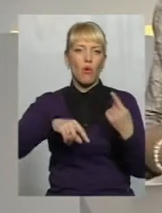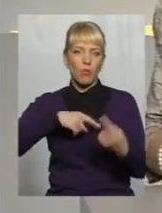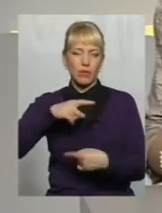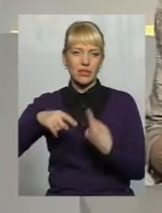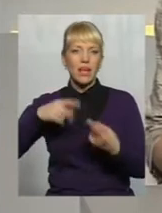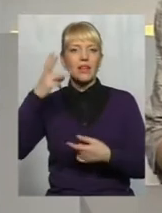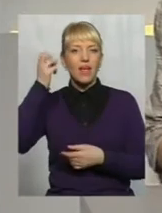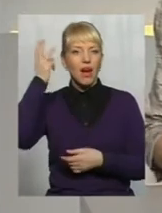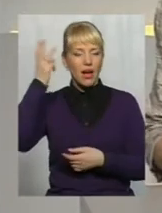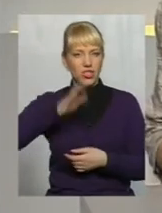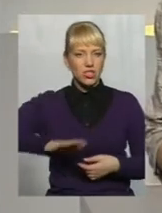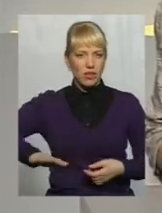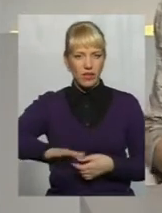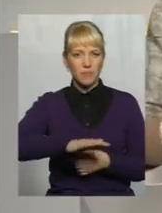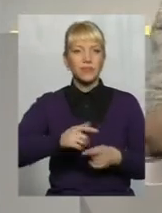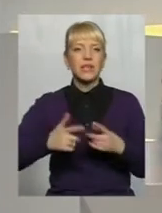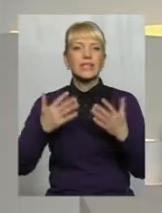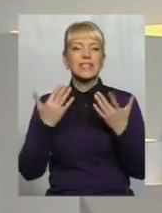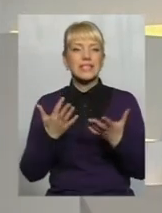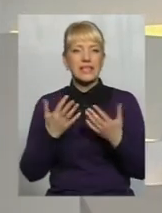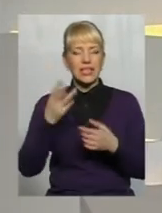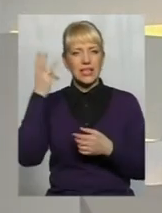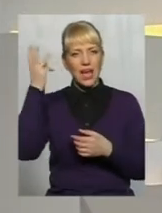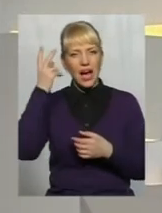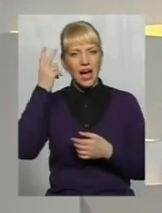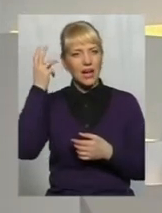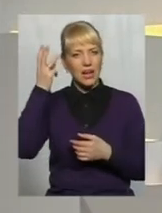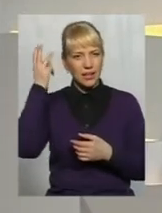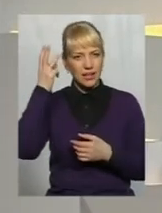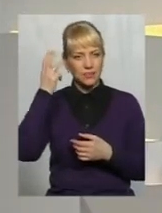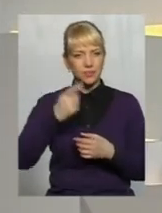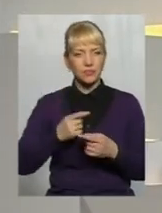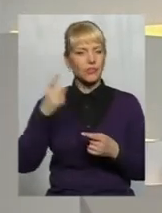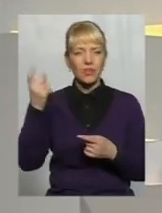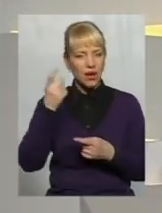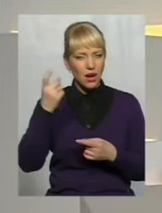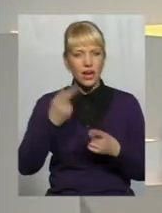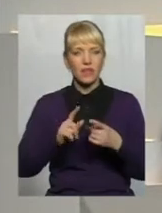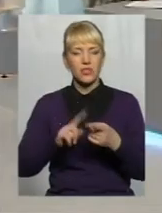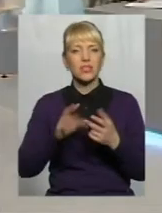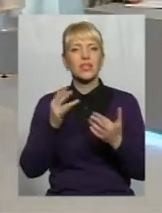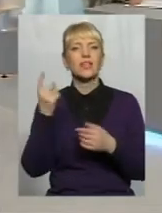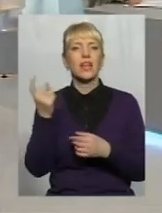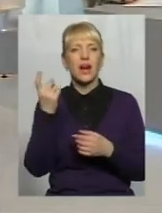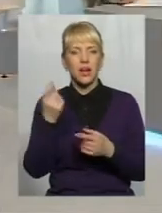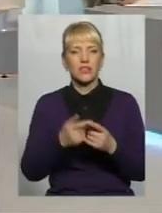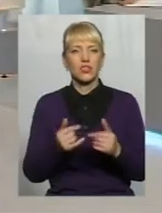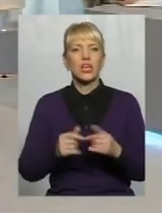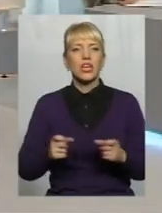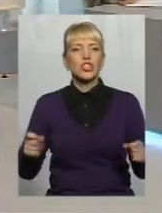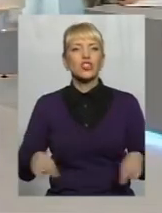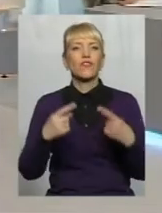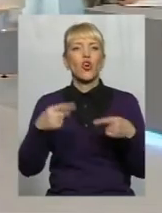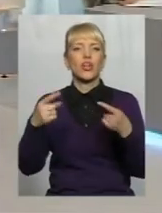До речі, на Харківщині скільки громад все-таки створилося від часу декларацій і перших